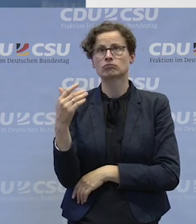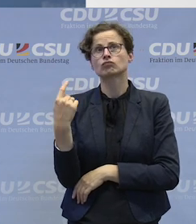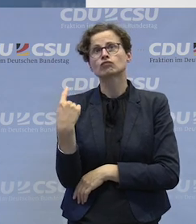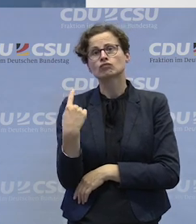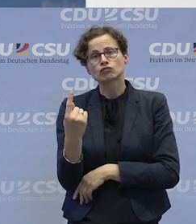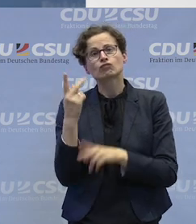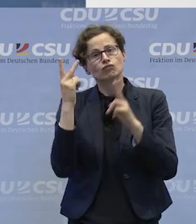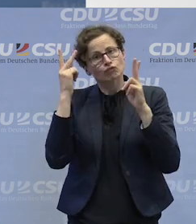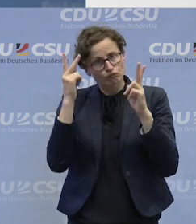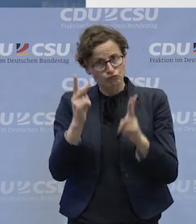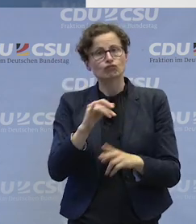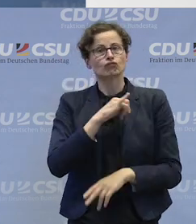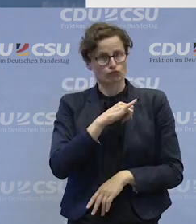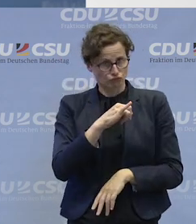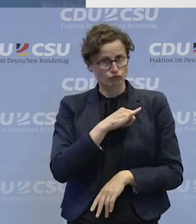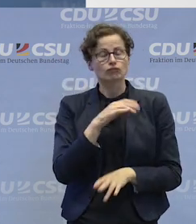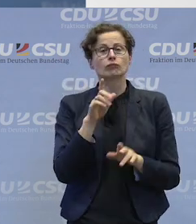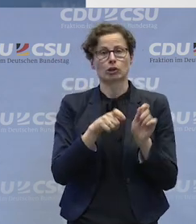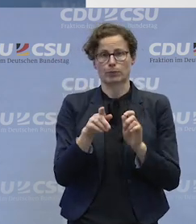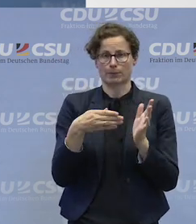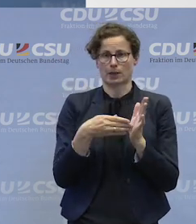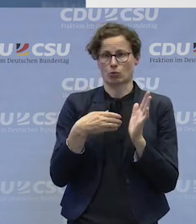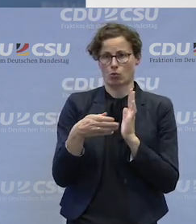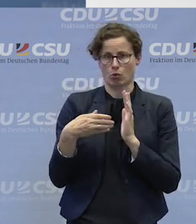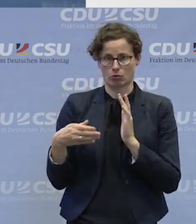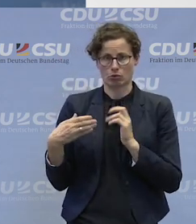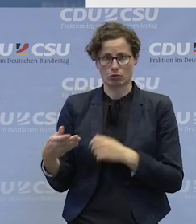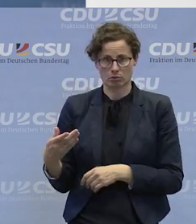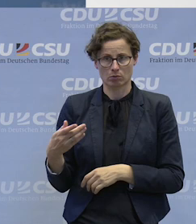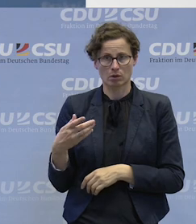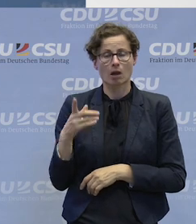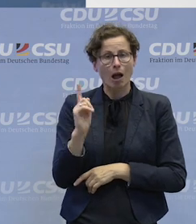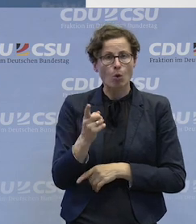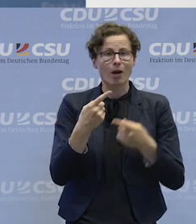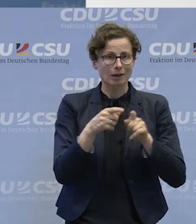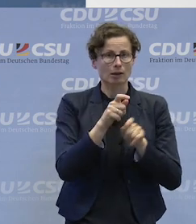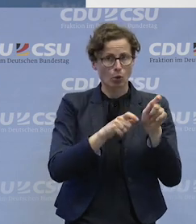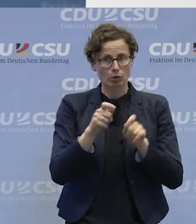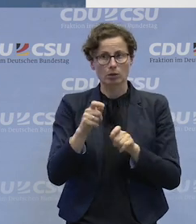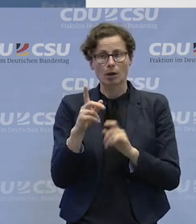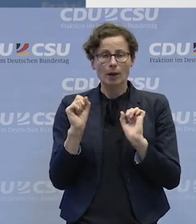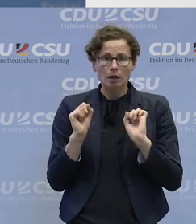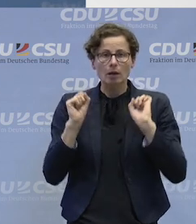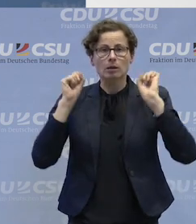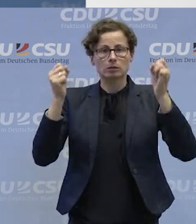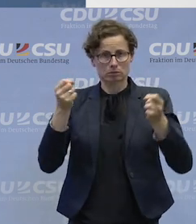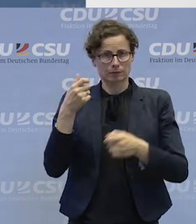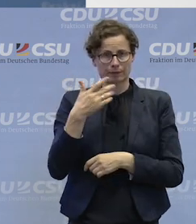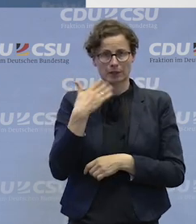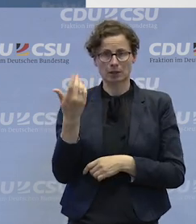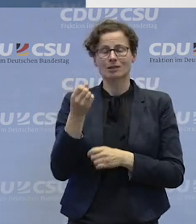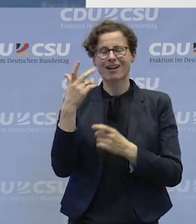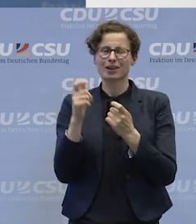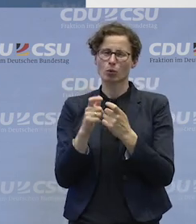sehr interessiert sind, etwas zu tun, auch für Menschen mit Beeinträchtigungen. Es gibt die ein oder anderen tatsächlich